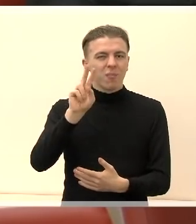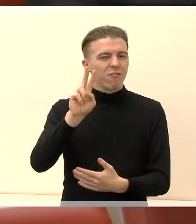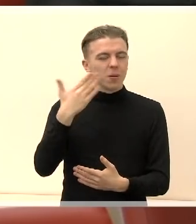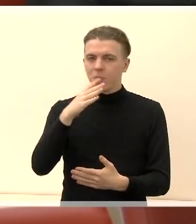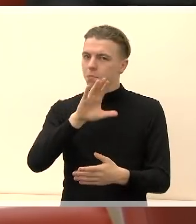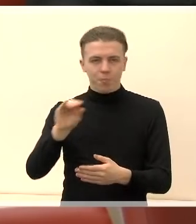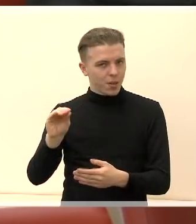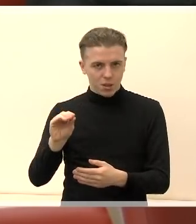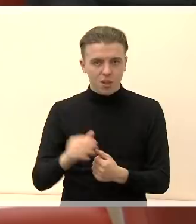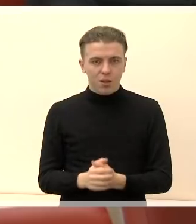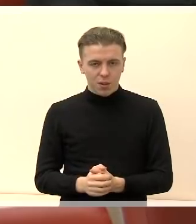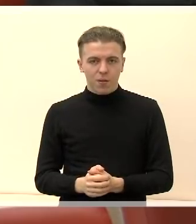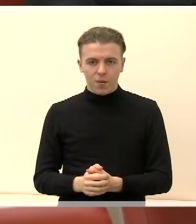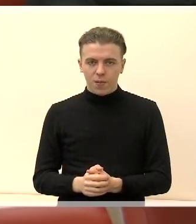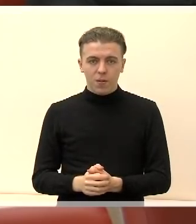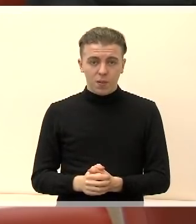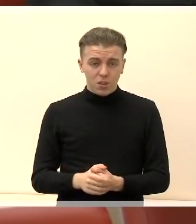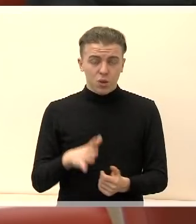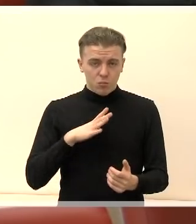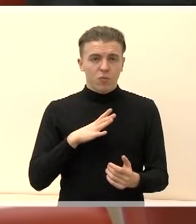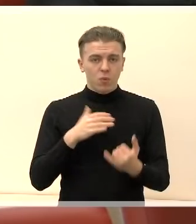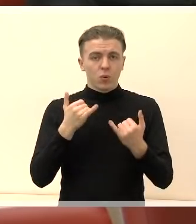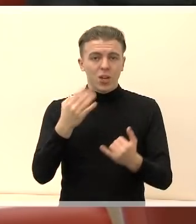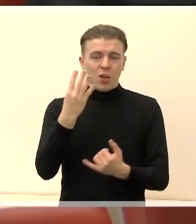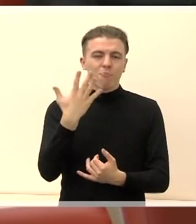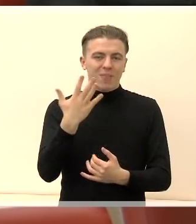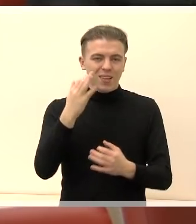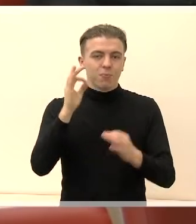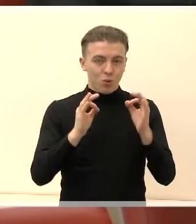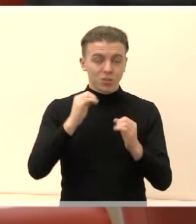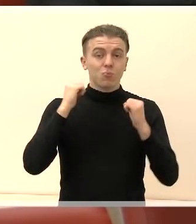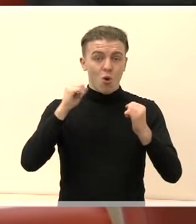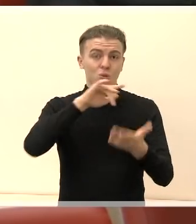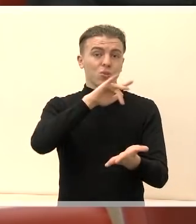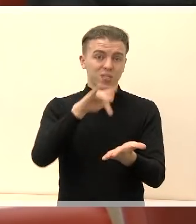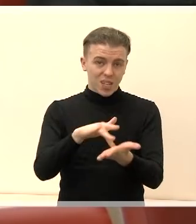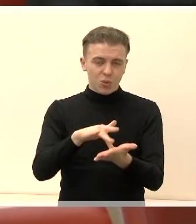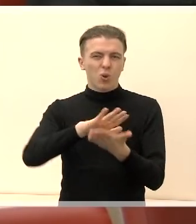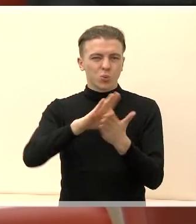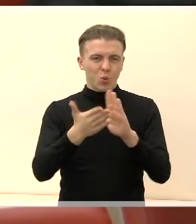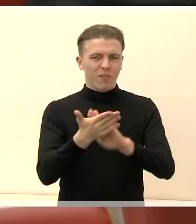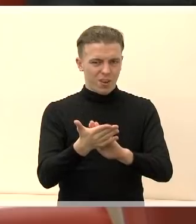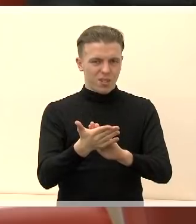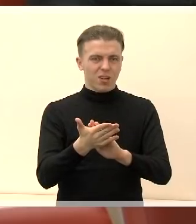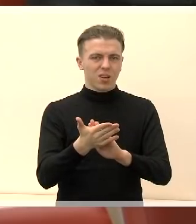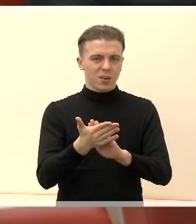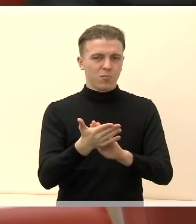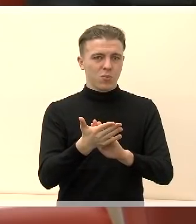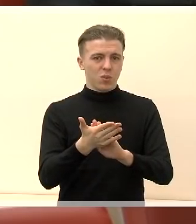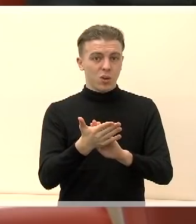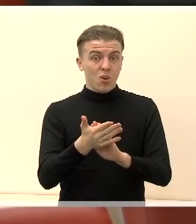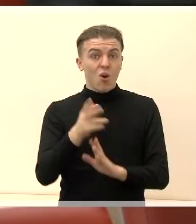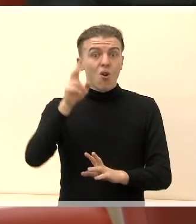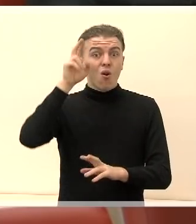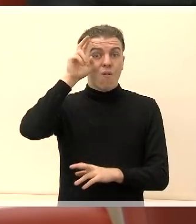Tai ir buvo skirta, reiškia, tie 45 procentai sporto centro sutvarkymui. Tai kadangi